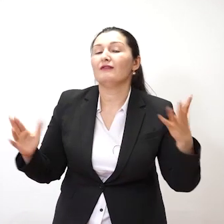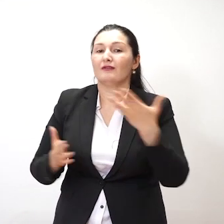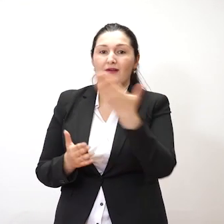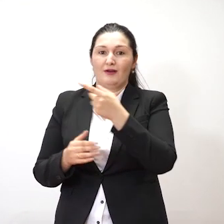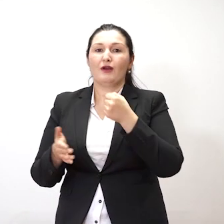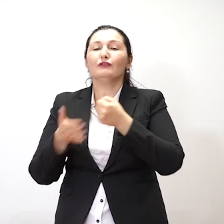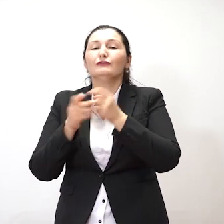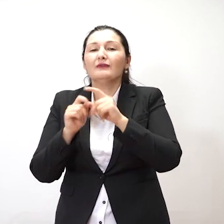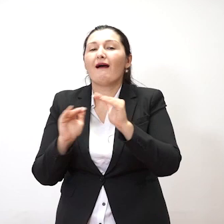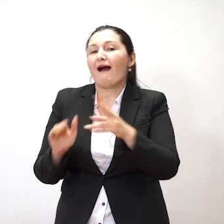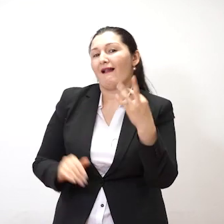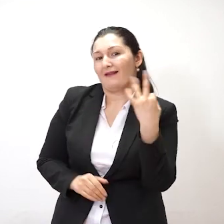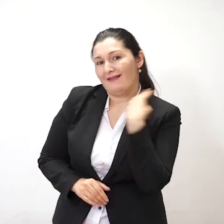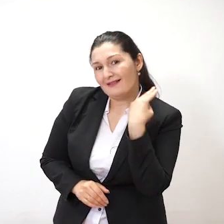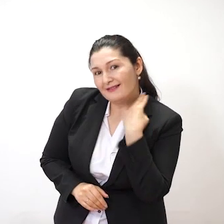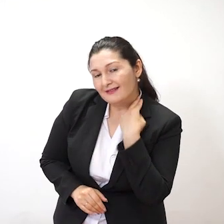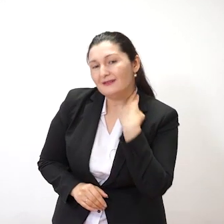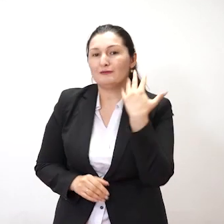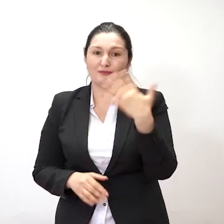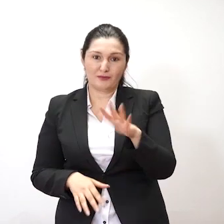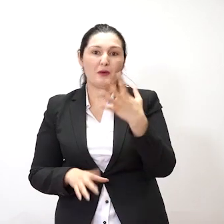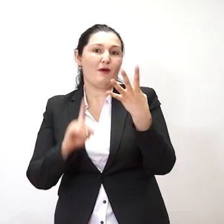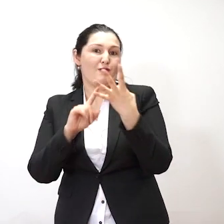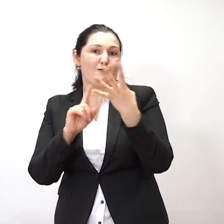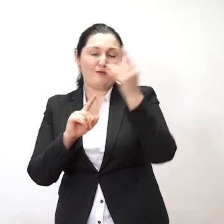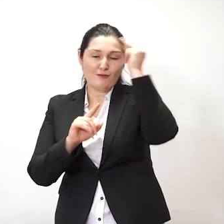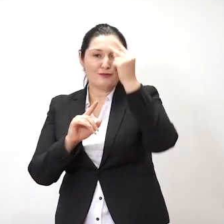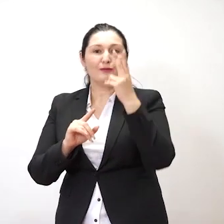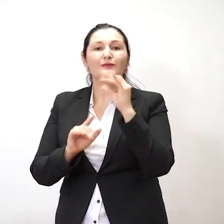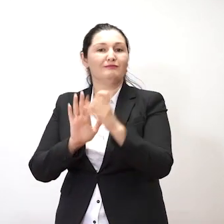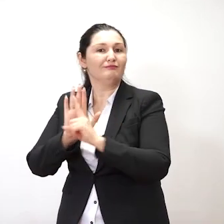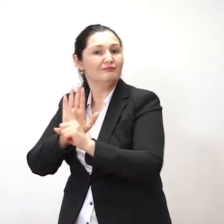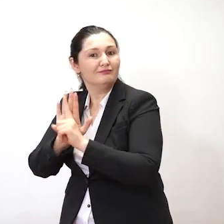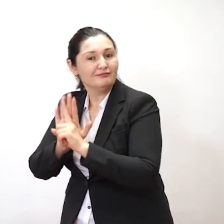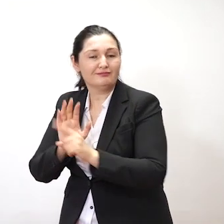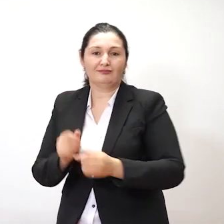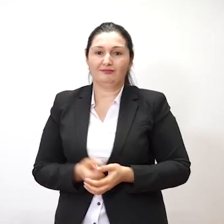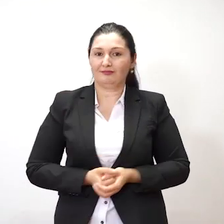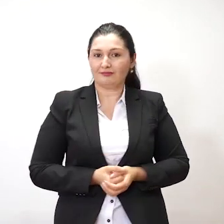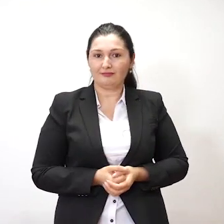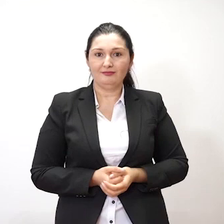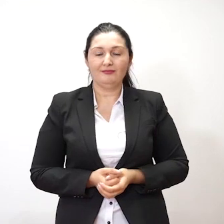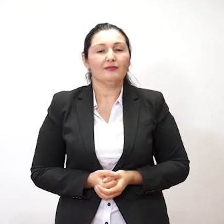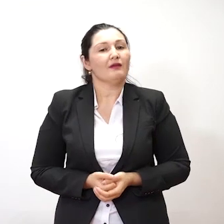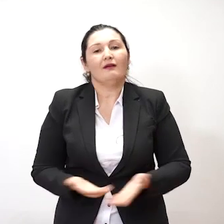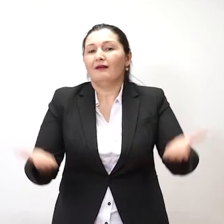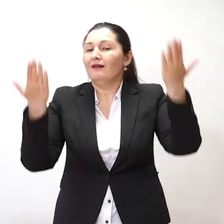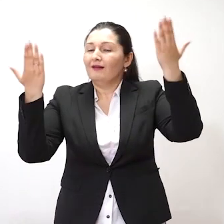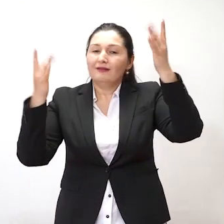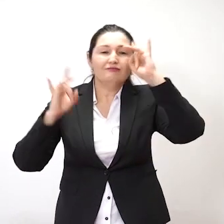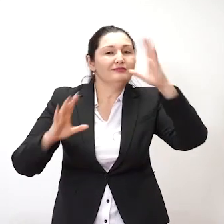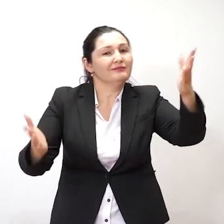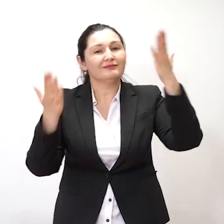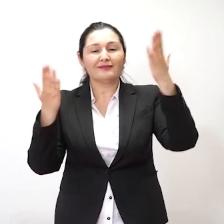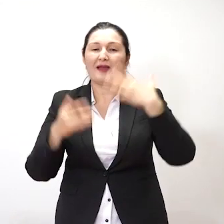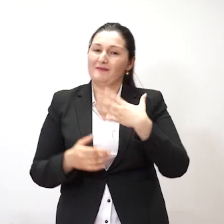تو مکتب و انگلیسی میخونند چورم کرسند های خدوله شهرکی دخترون هماش